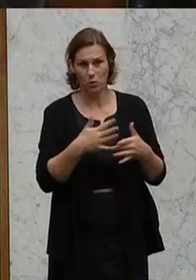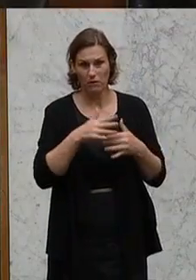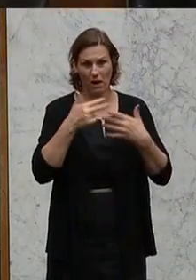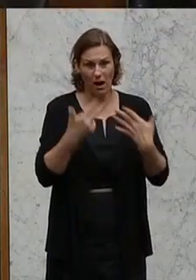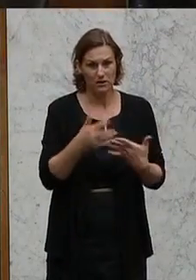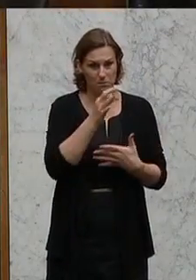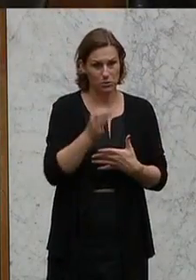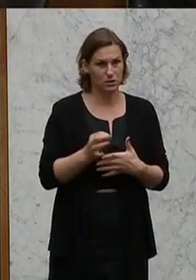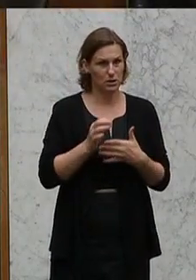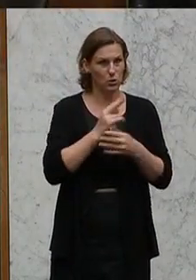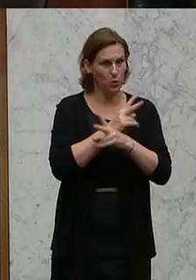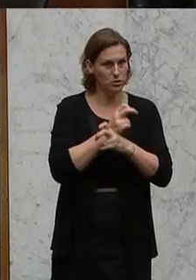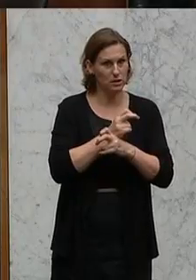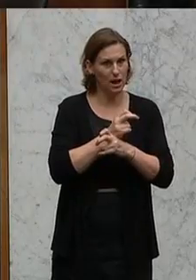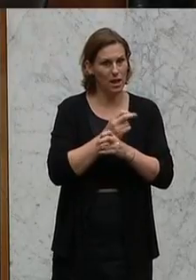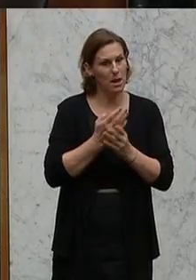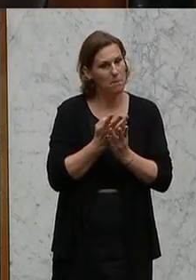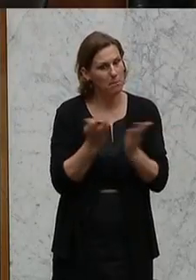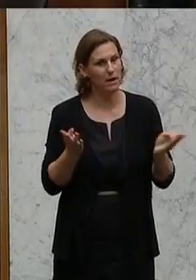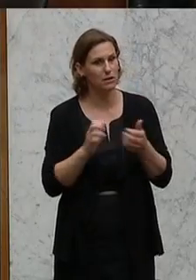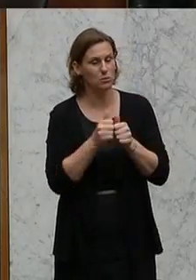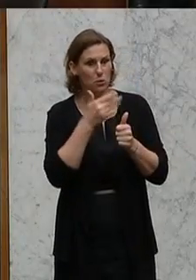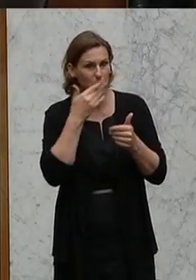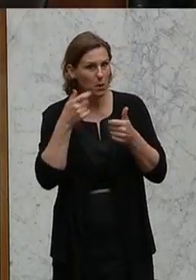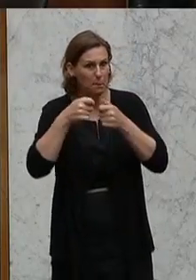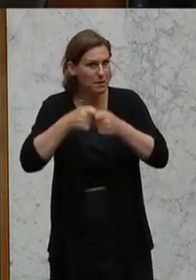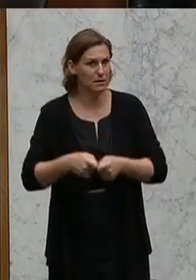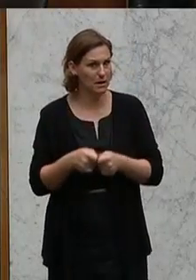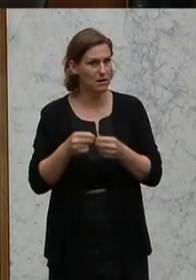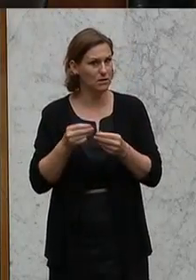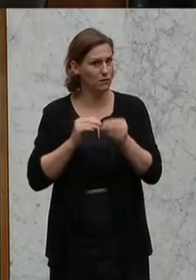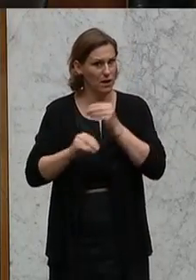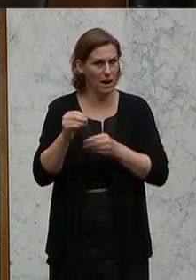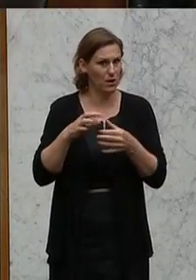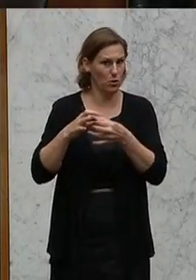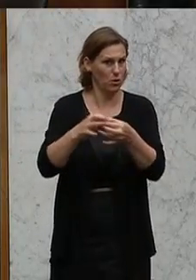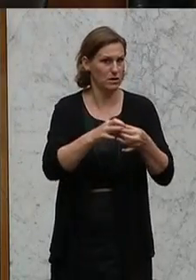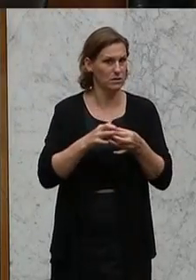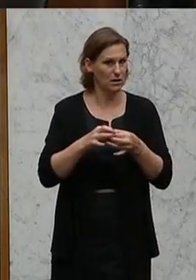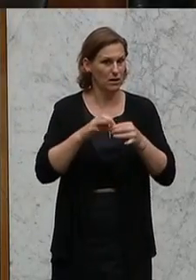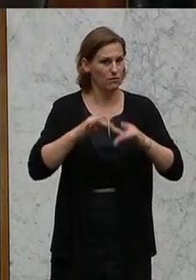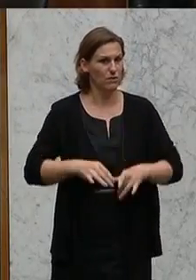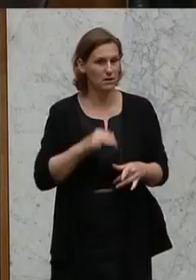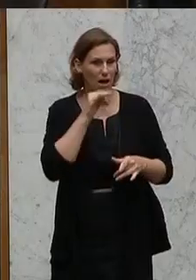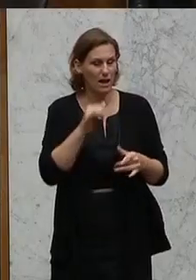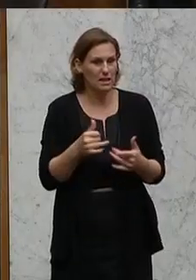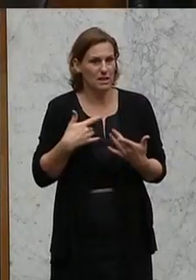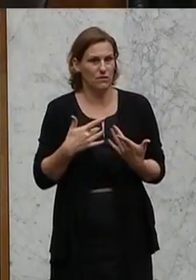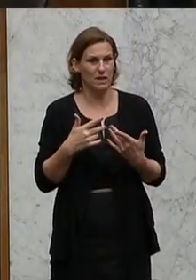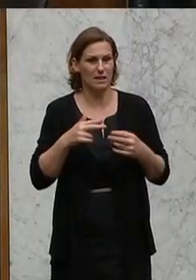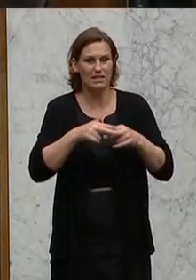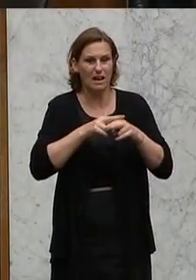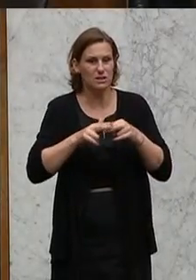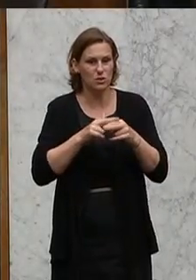jener, die in Österreich Breitensport treiben, sind nicht in Vereinen organisiert. Wir sind hier keine Vereinsmeiernation im Sport,